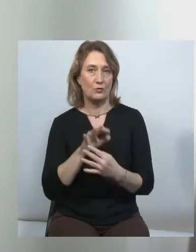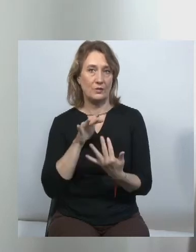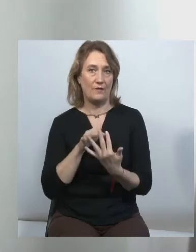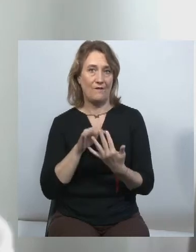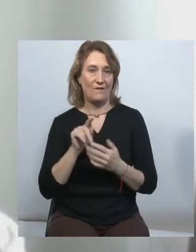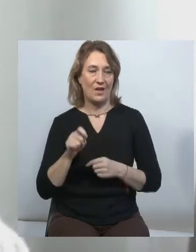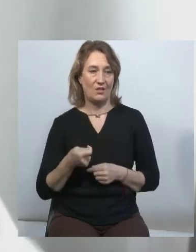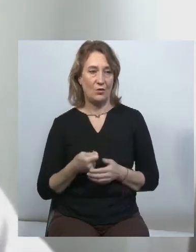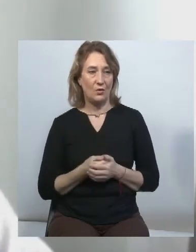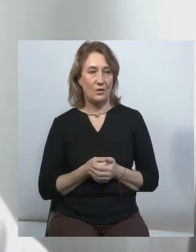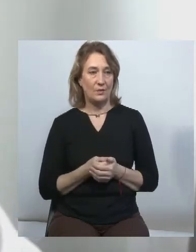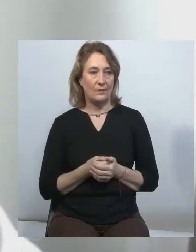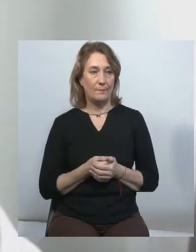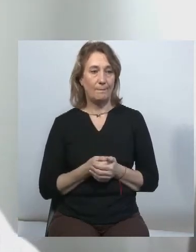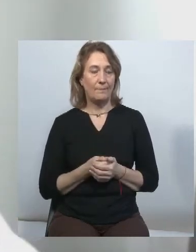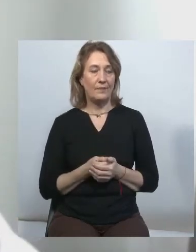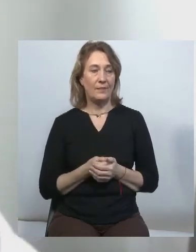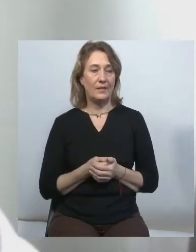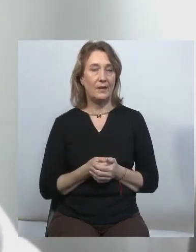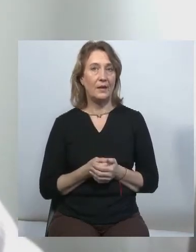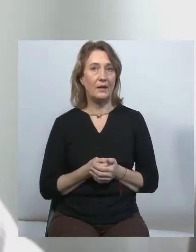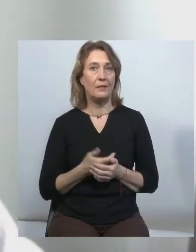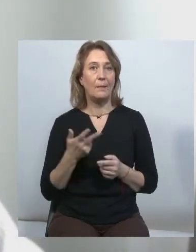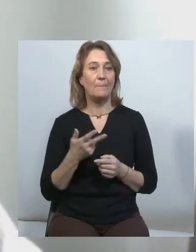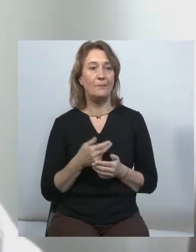безпосередньою.